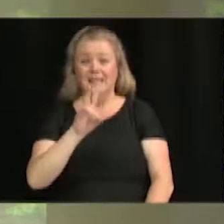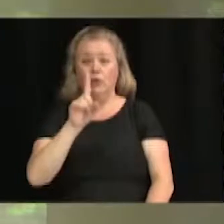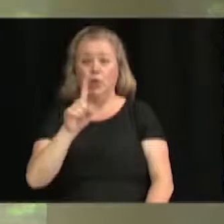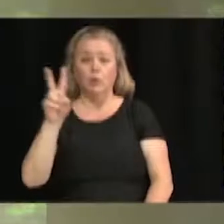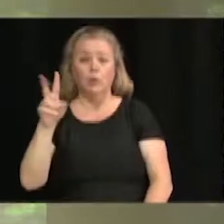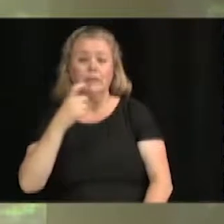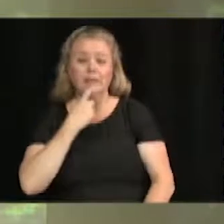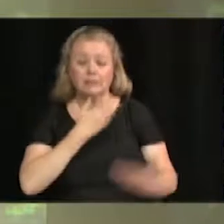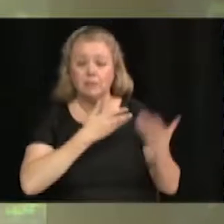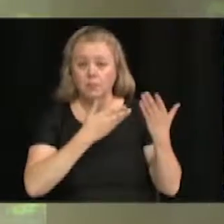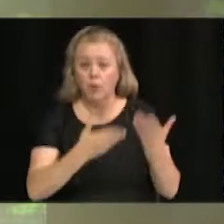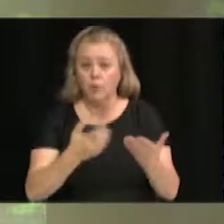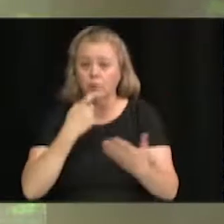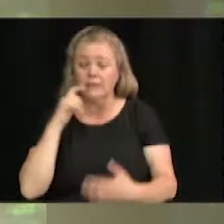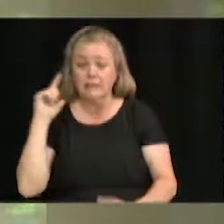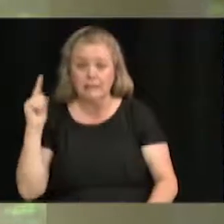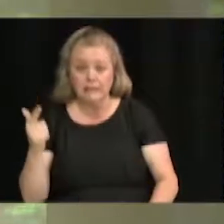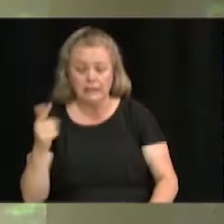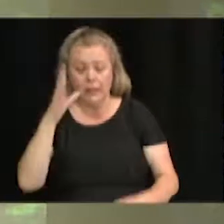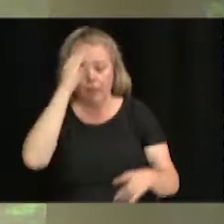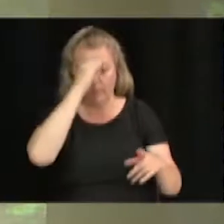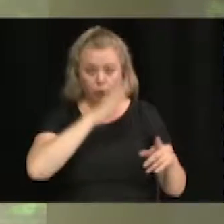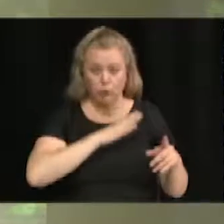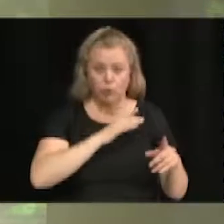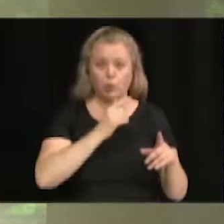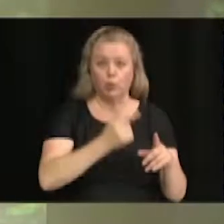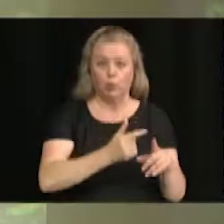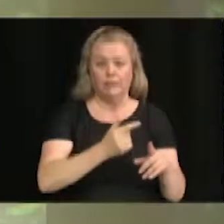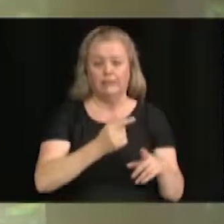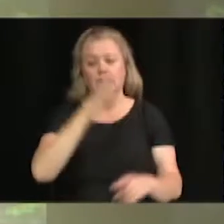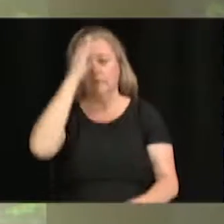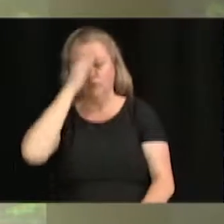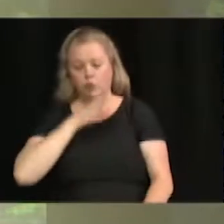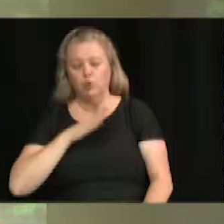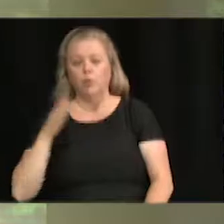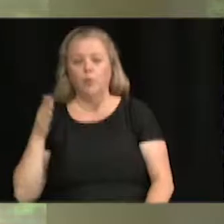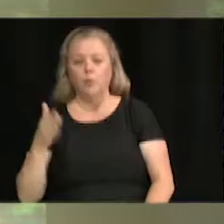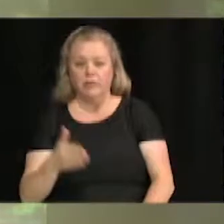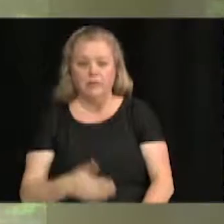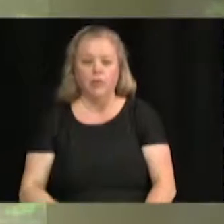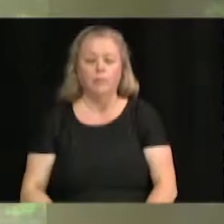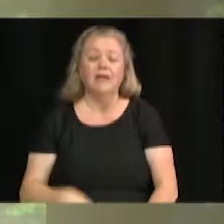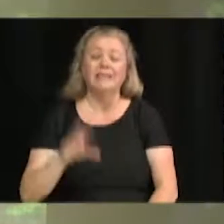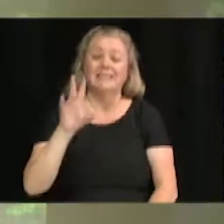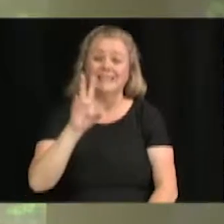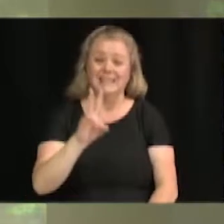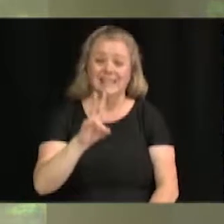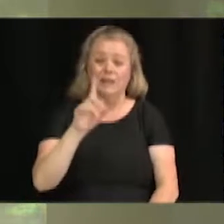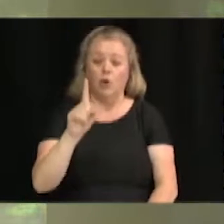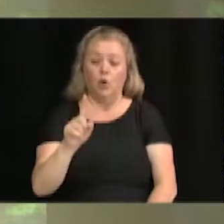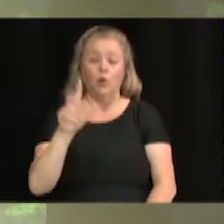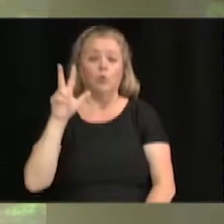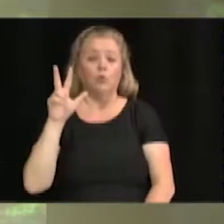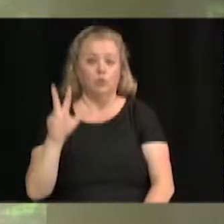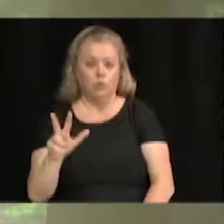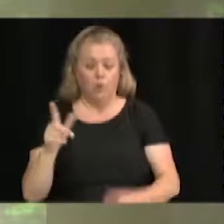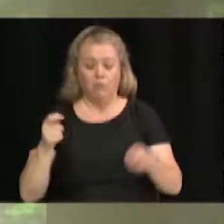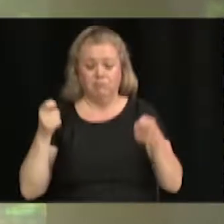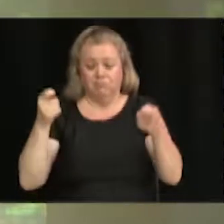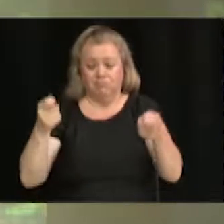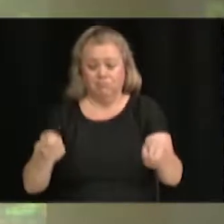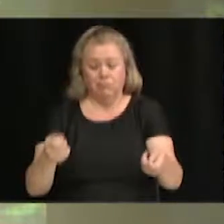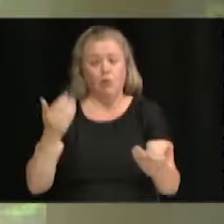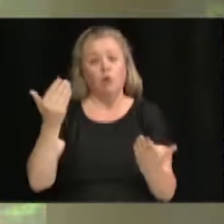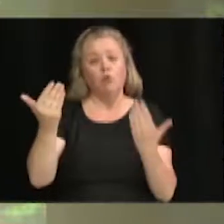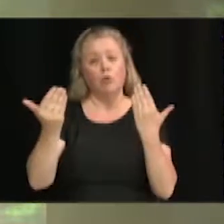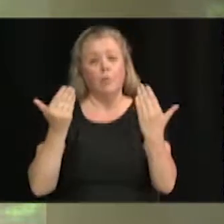que j'ai un proposeur?'ai M. Gauthier, appuyé par M. Poisson. 7.1.3, dépôt des états comparatifs des revenus